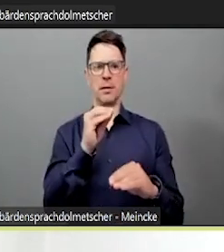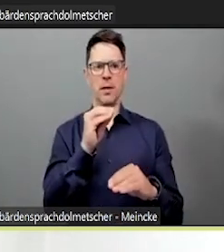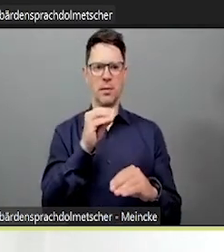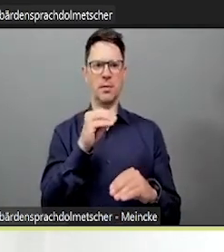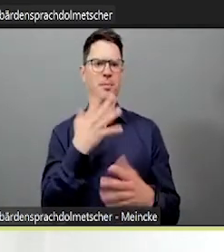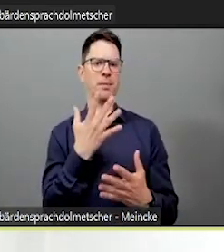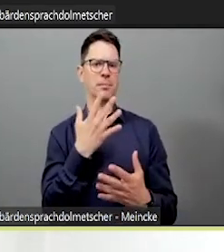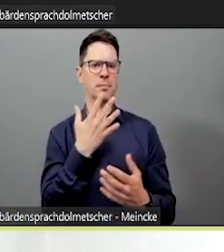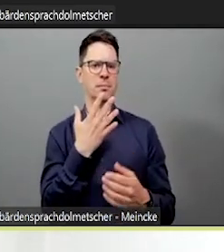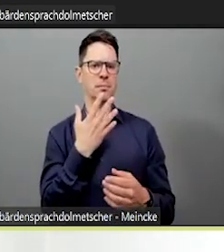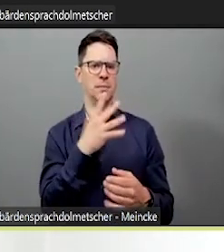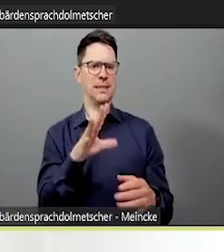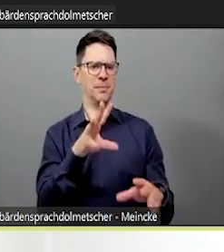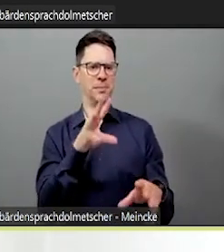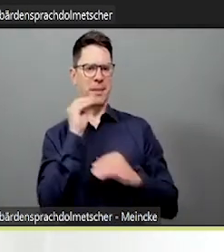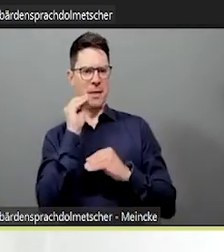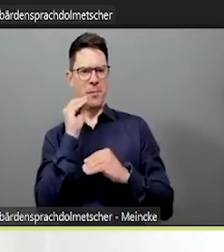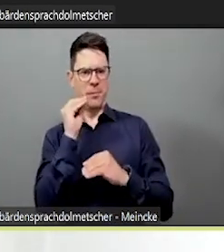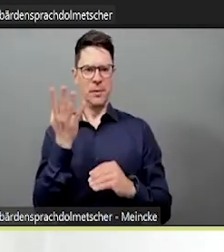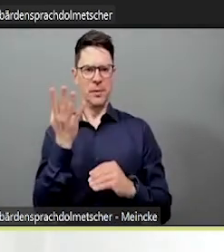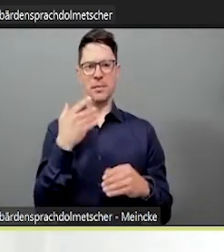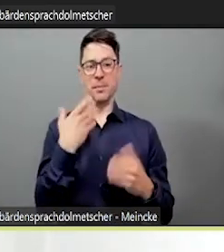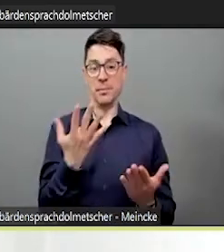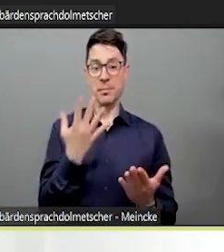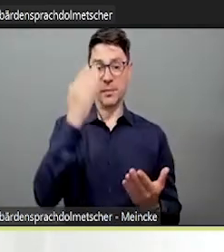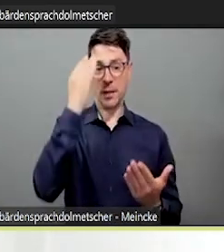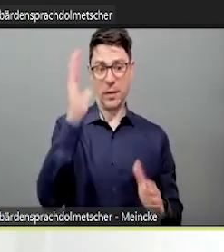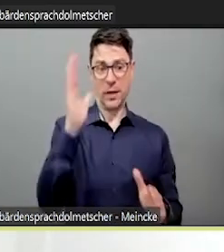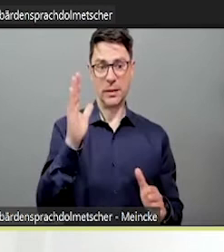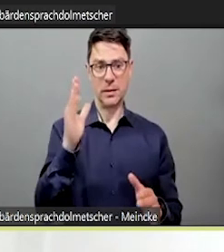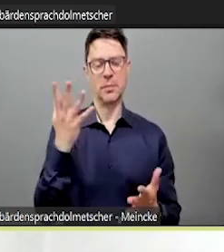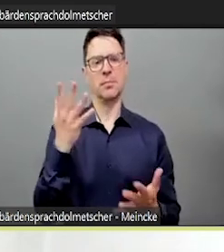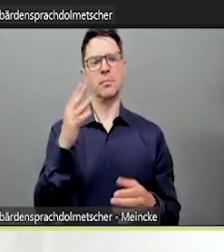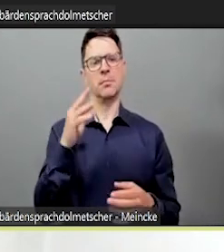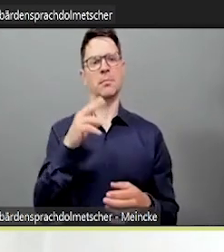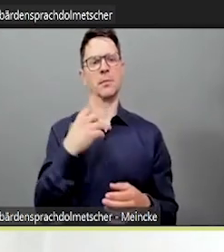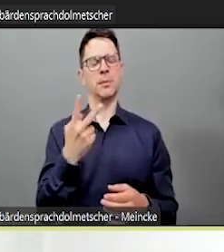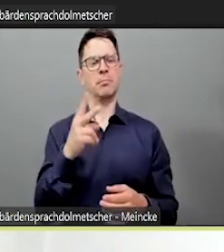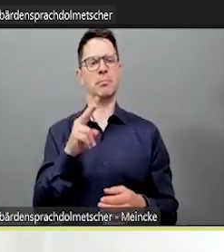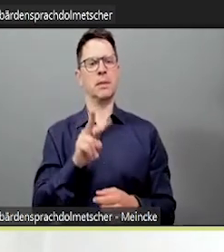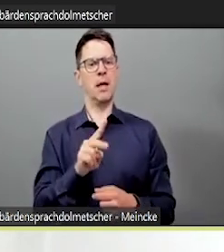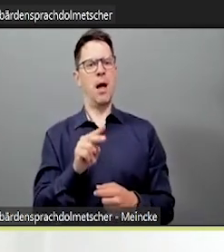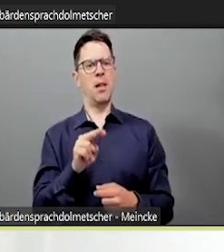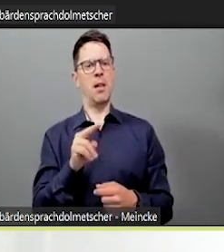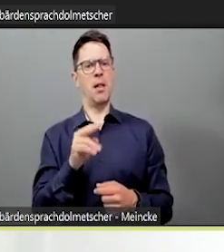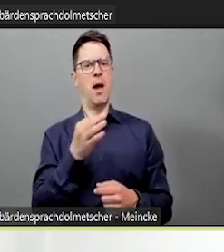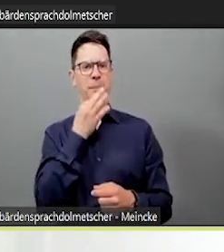Praxisteil zusammengestellt, wie man sowas machen kann, ohne diesen direkten Fragebogen.